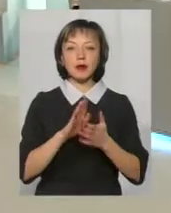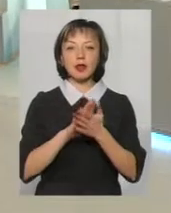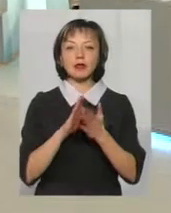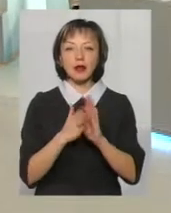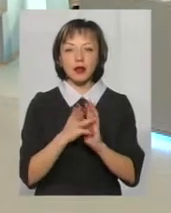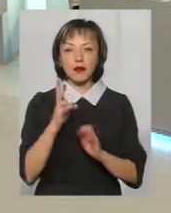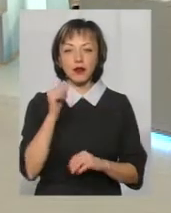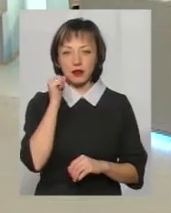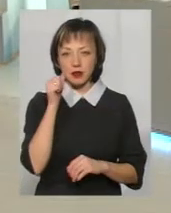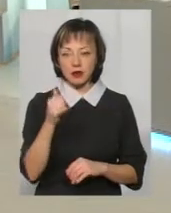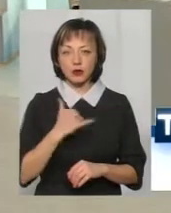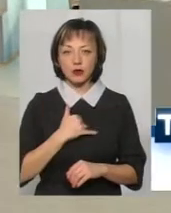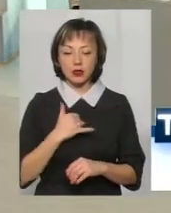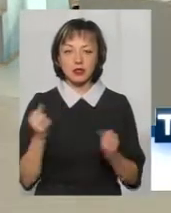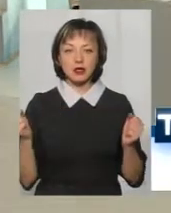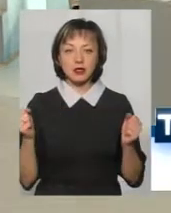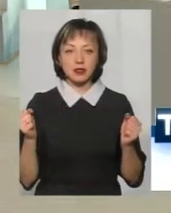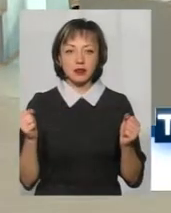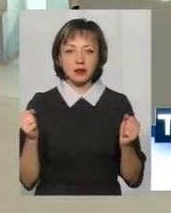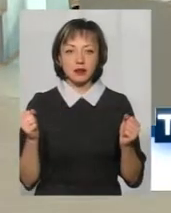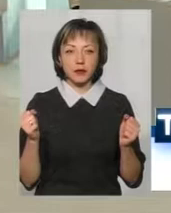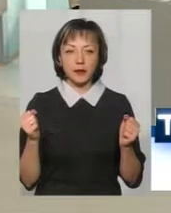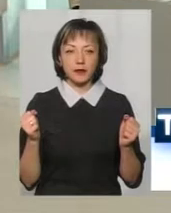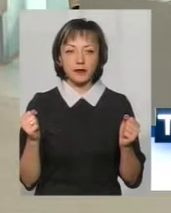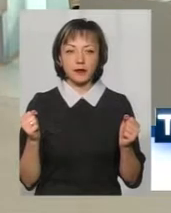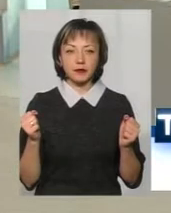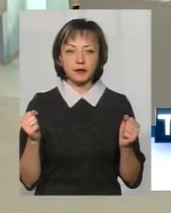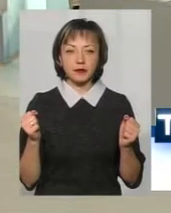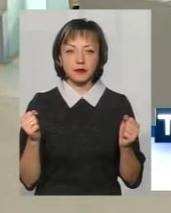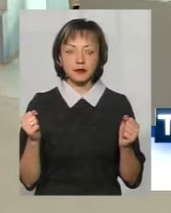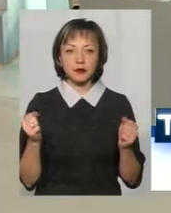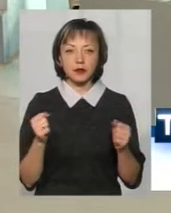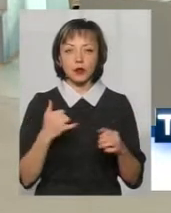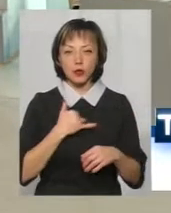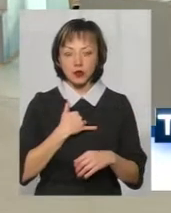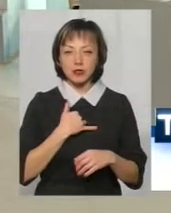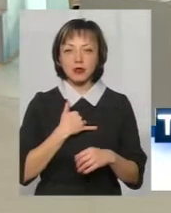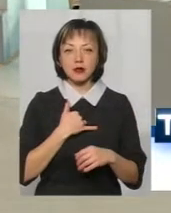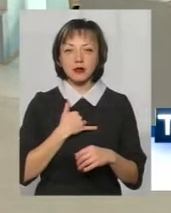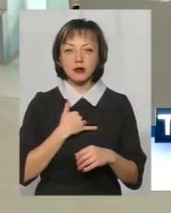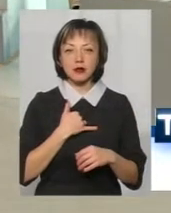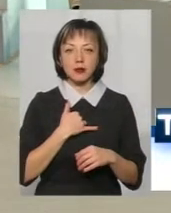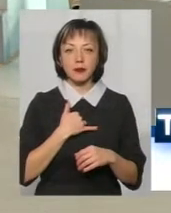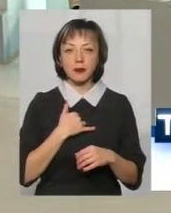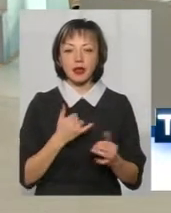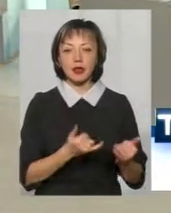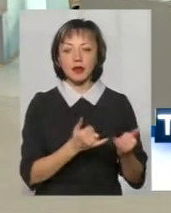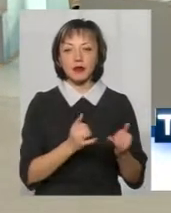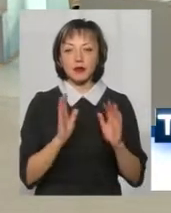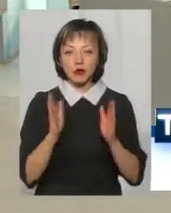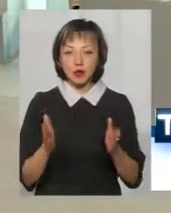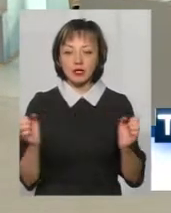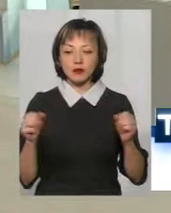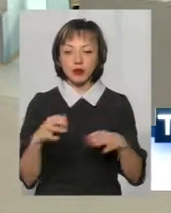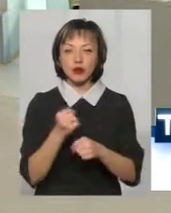у нас забезпечено збір робочої групи